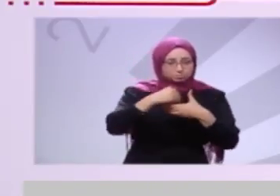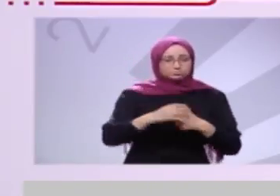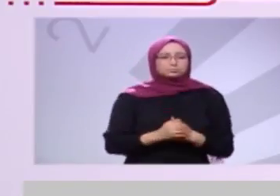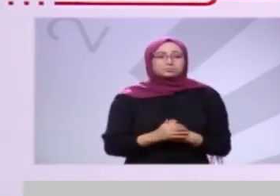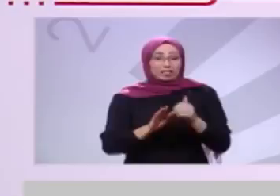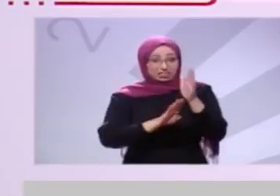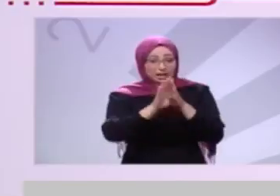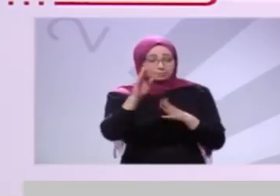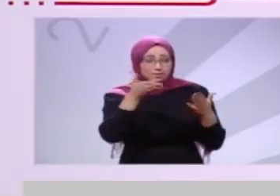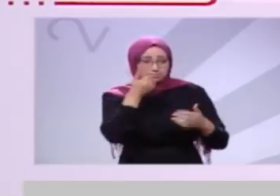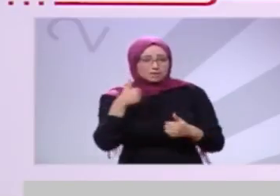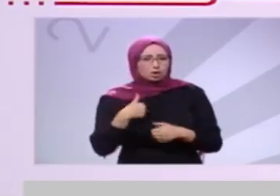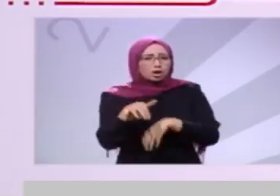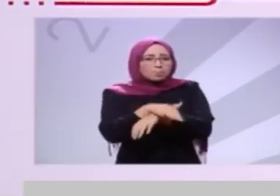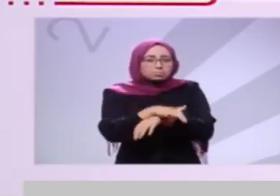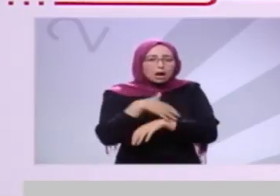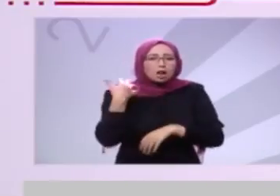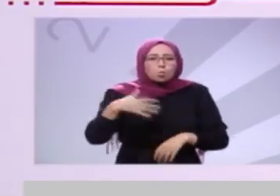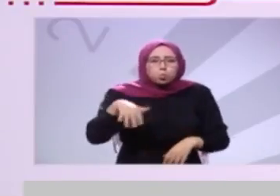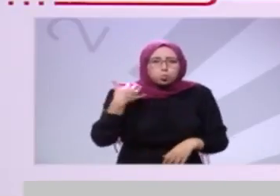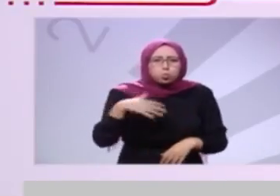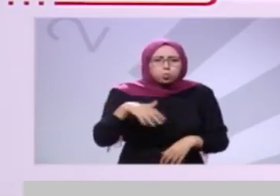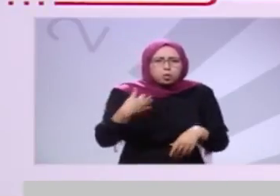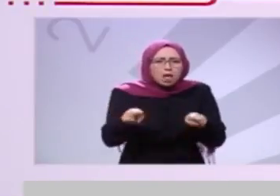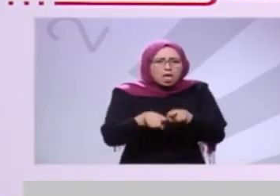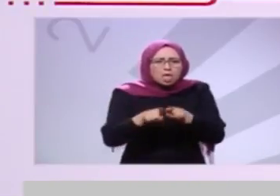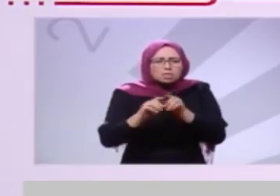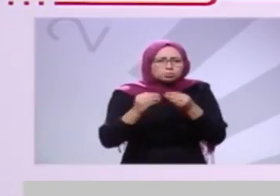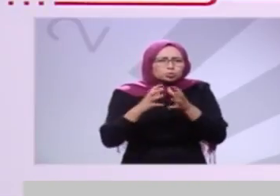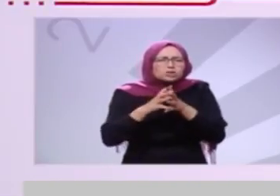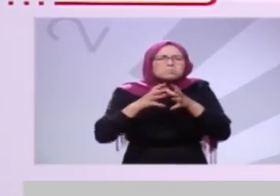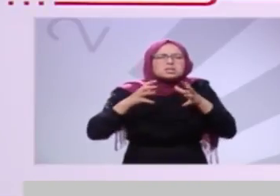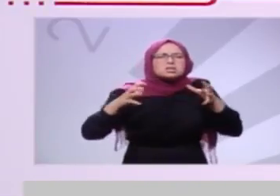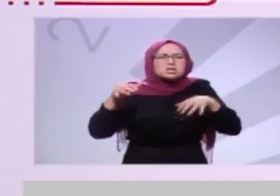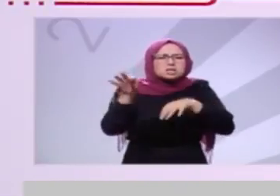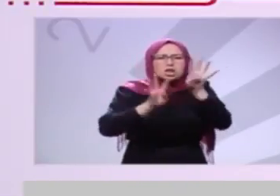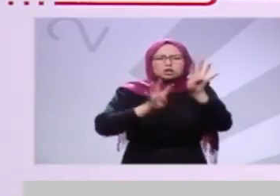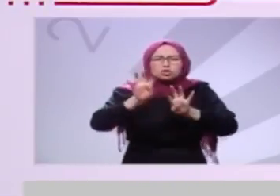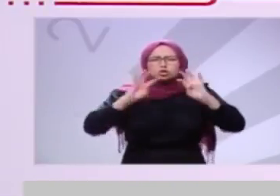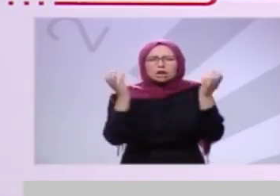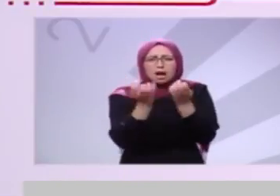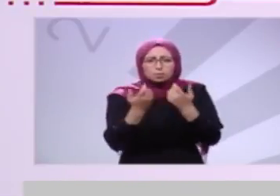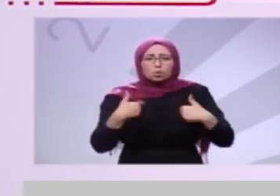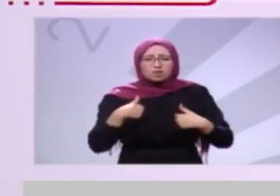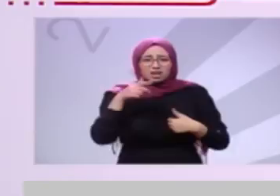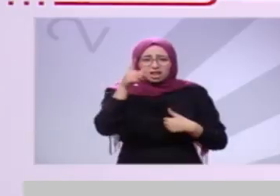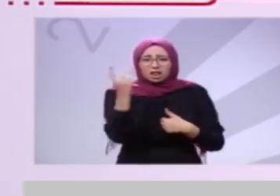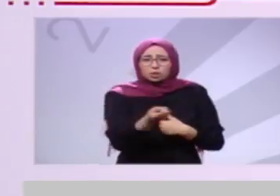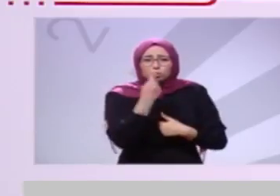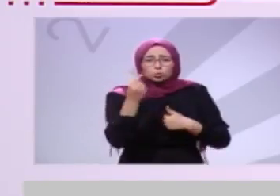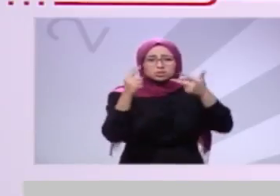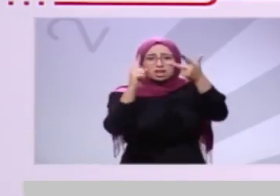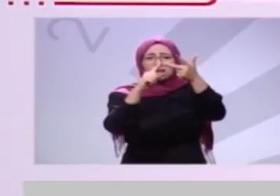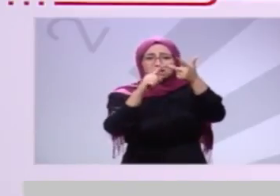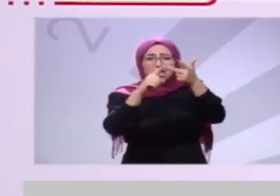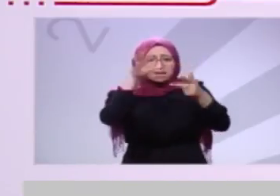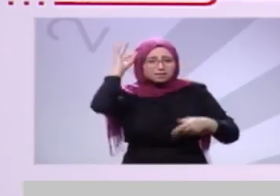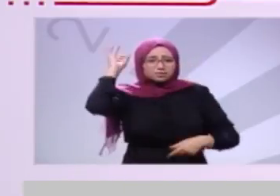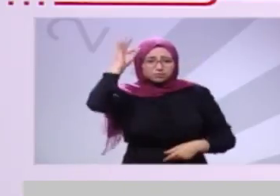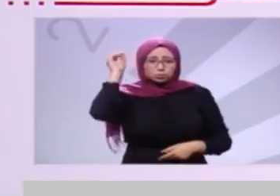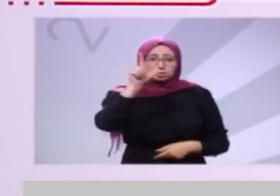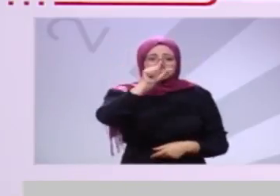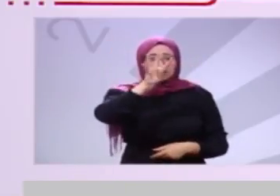البطالة وما ادراك ما البطالة والوحش اللي يعانوا منه الشعب الكل توزر تحتل فيه المرقب الثالثة بنسبة 24